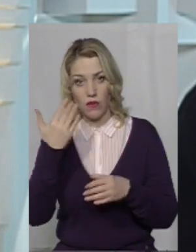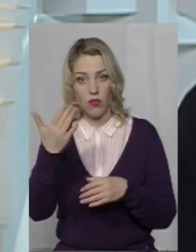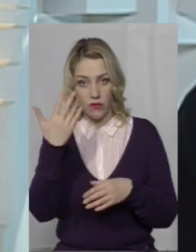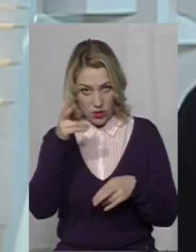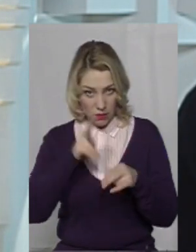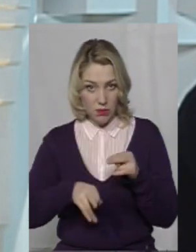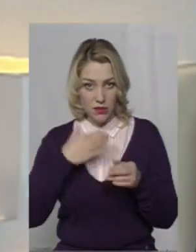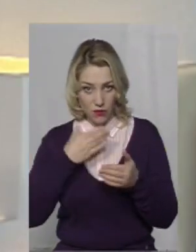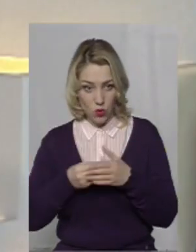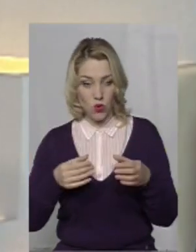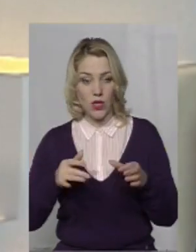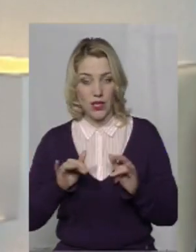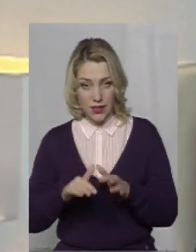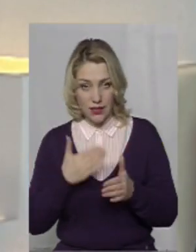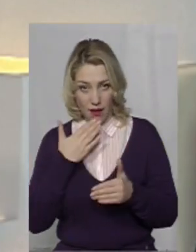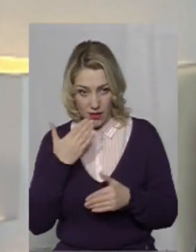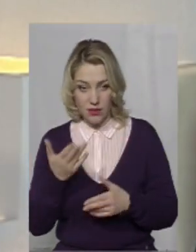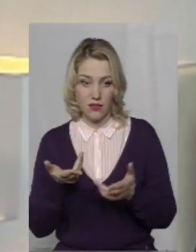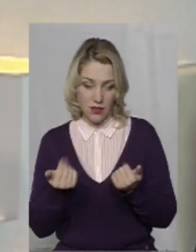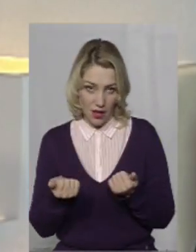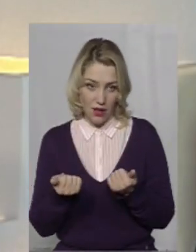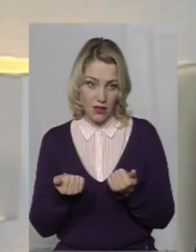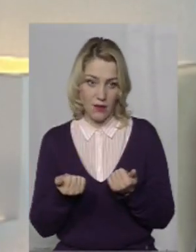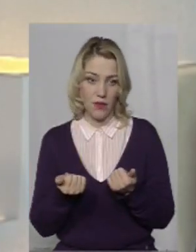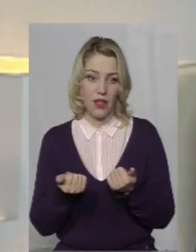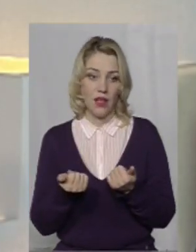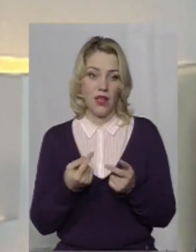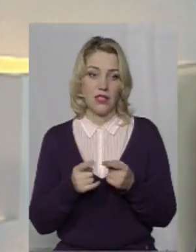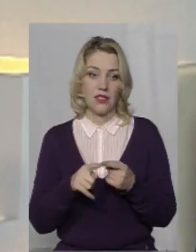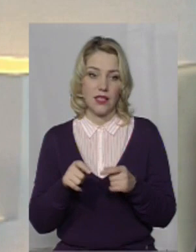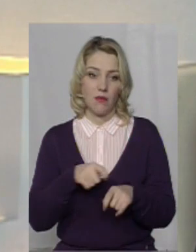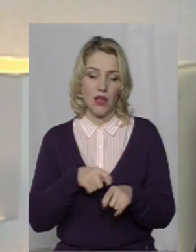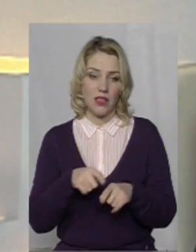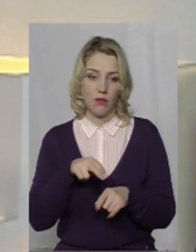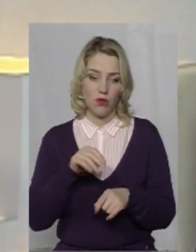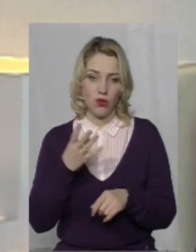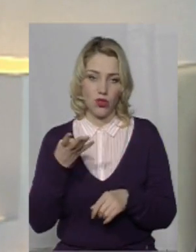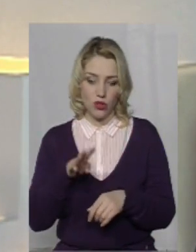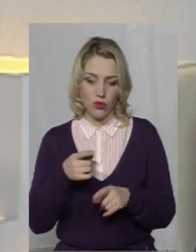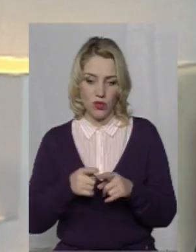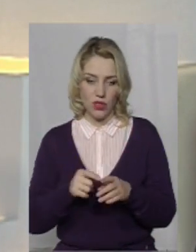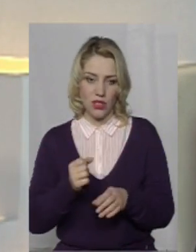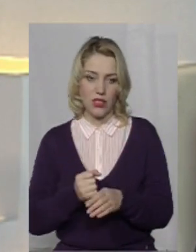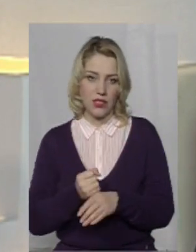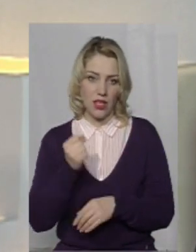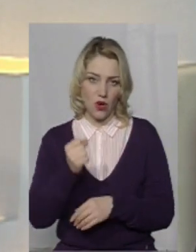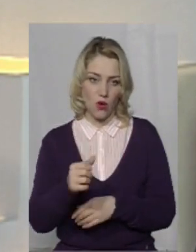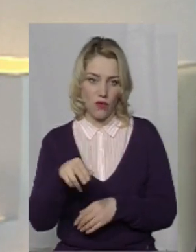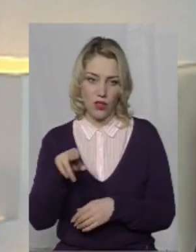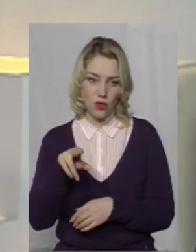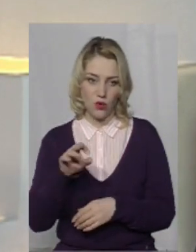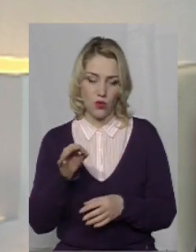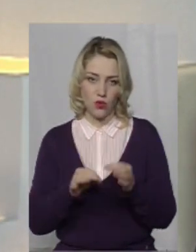діяльність? Так, вони припинили свою діяльність, матеріали по чотирьом з них скеровано до суду, по двом ще